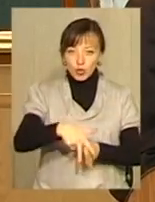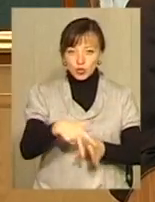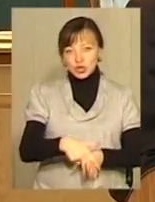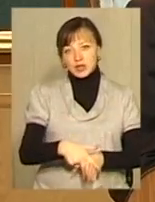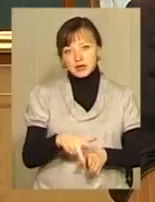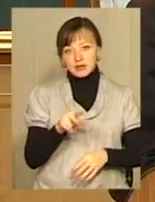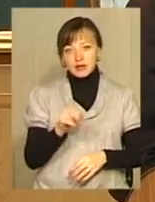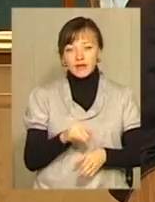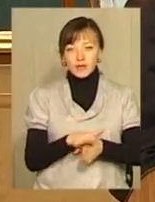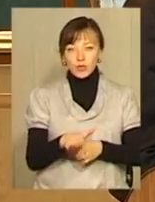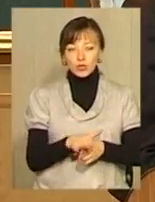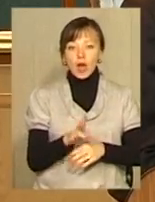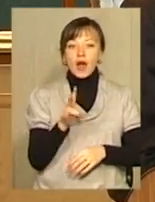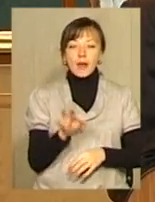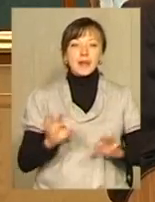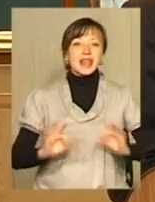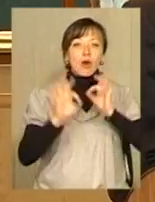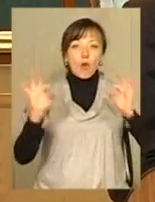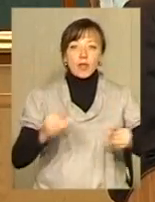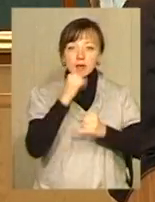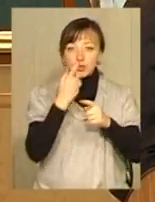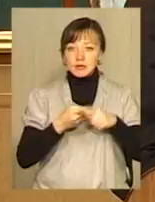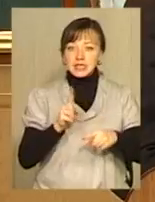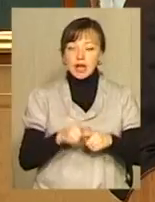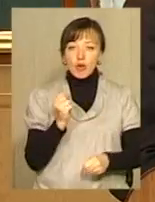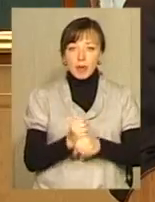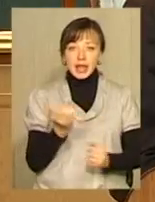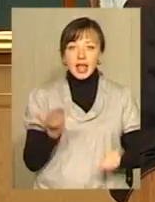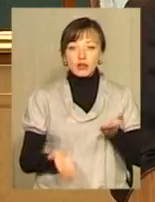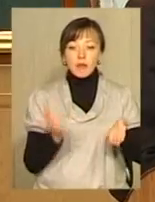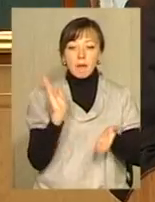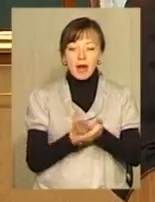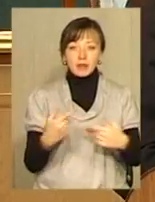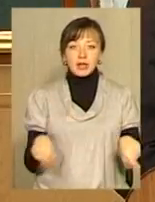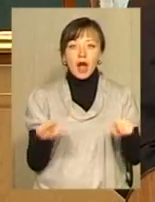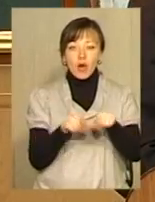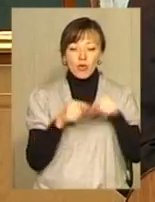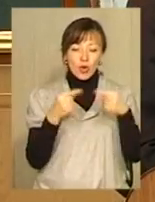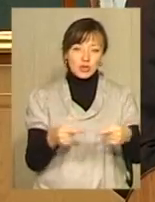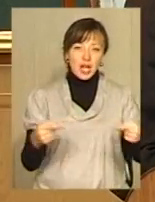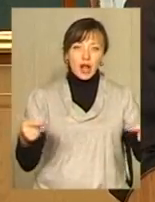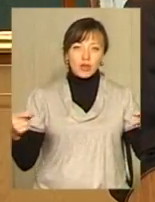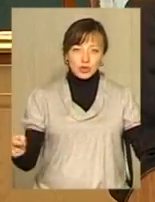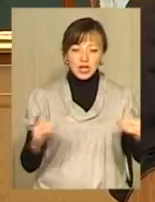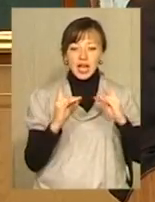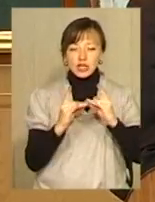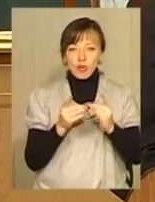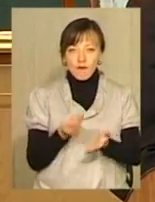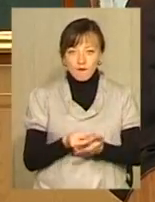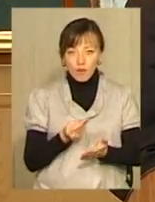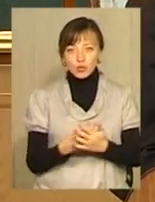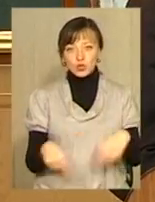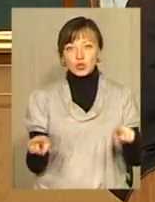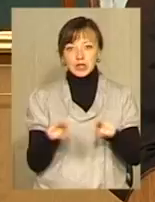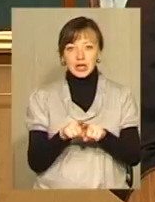роботу, яку не виконує. Але ми ніколи не зможемо це робити, якщо ми будемо мати таку розгалужену сітку як ліжкового фонду, так